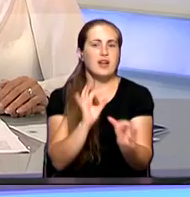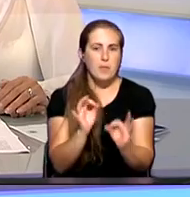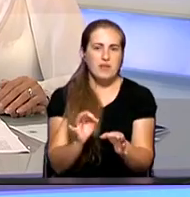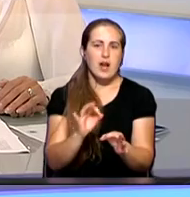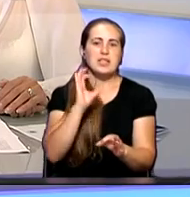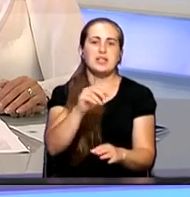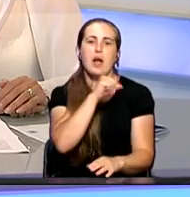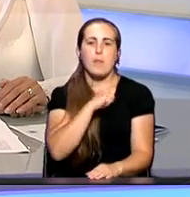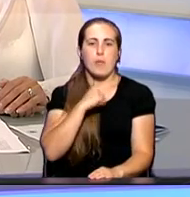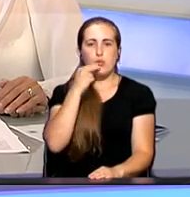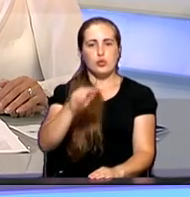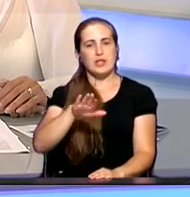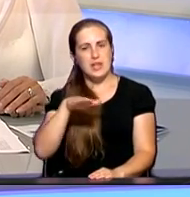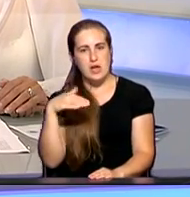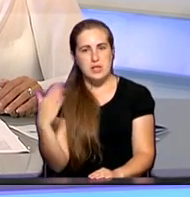с лучшей стороны.